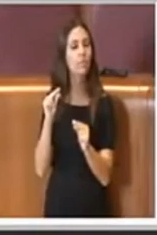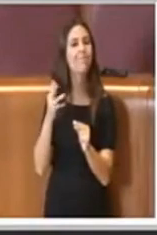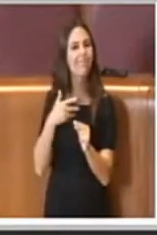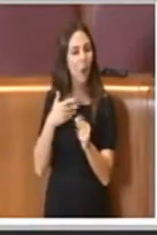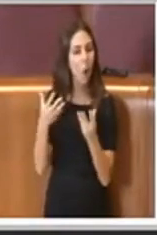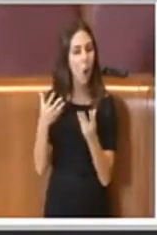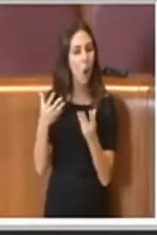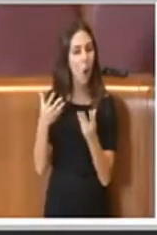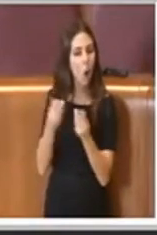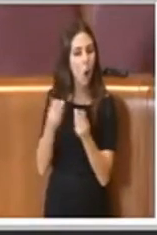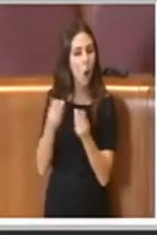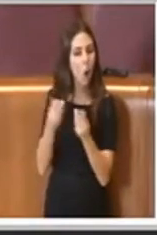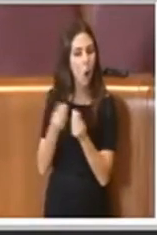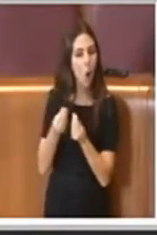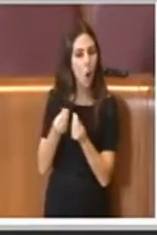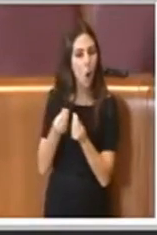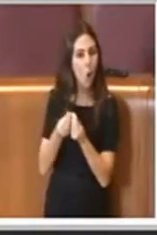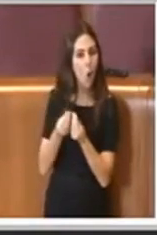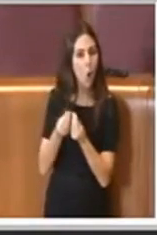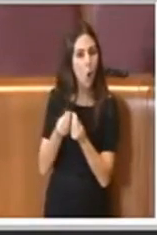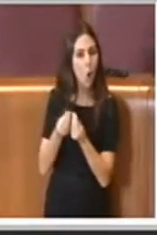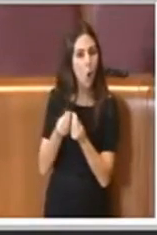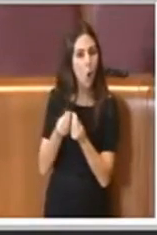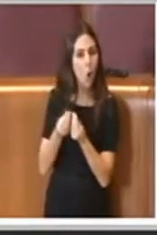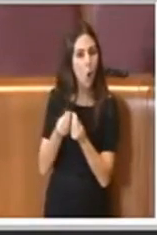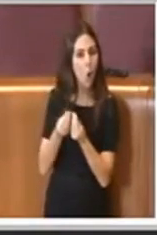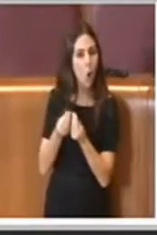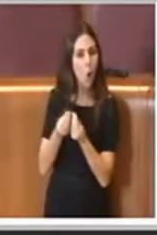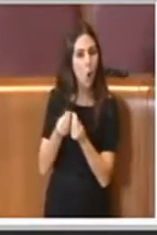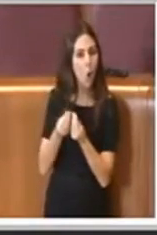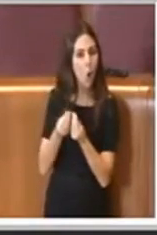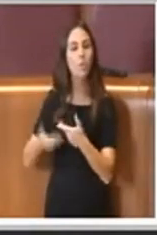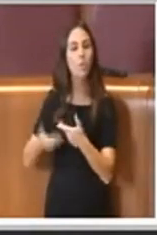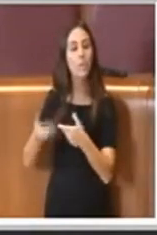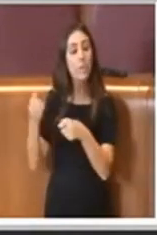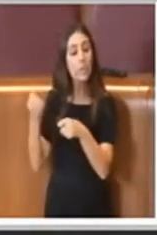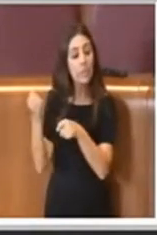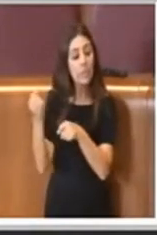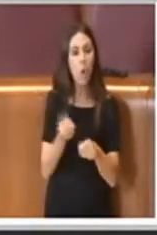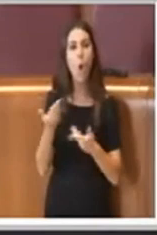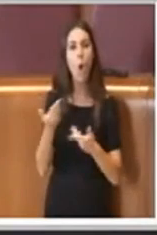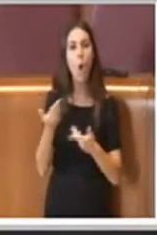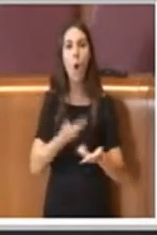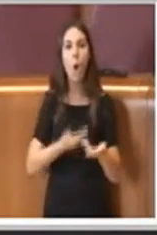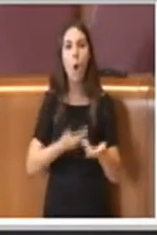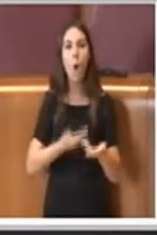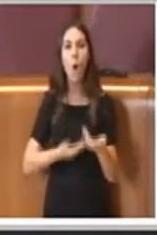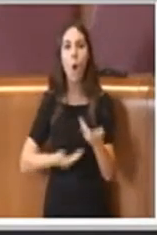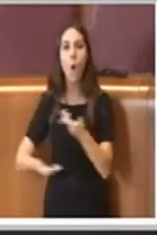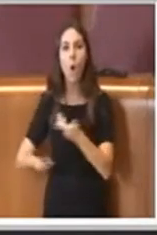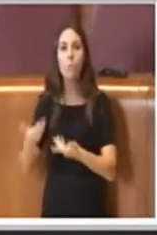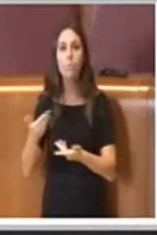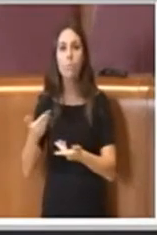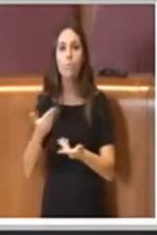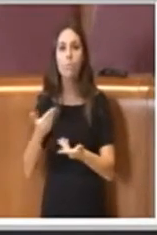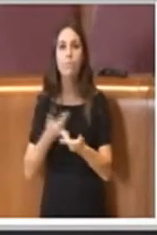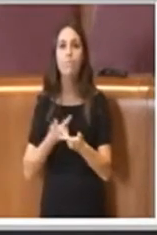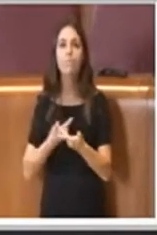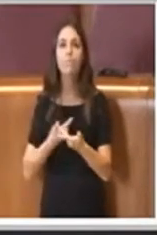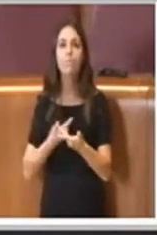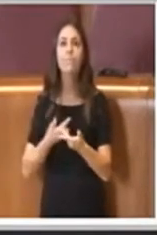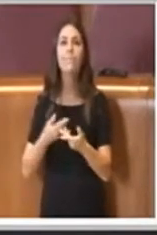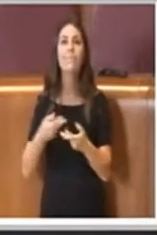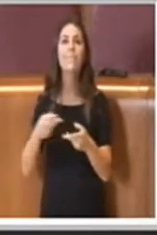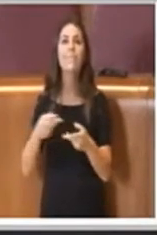colleghi di collaborazioni tra istituzioni, di collaborazioni tra forze politiche che hanno